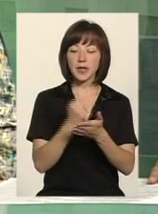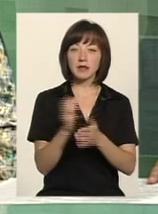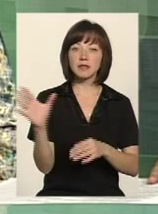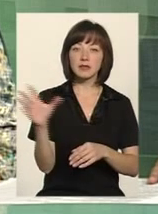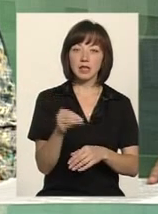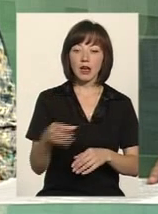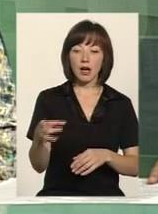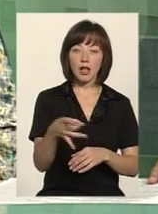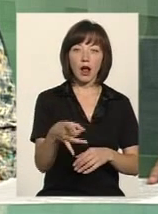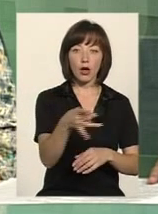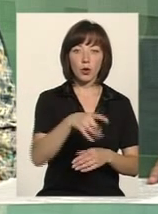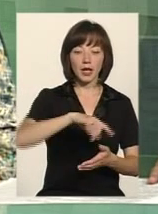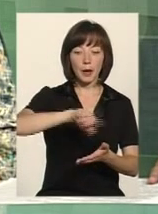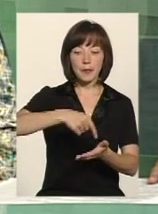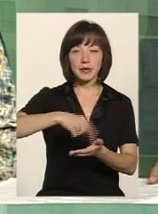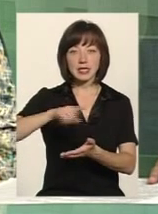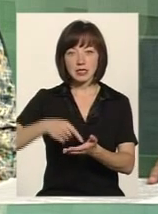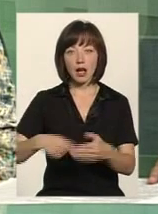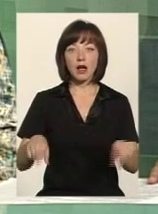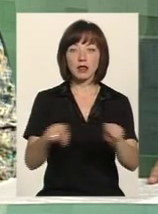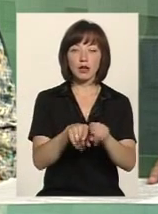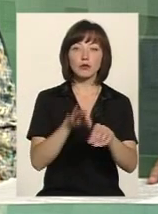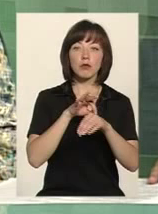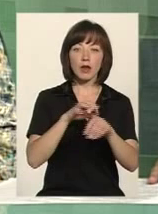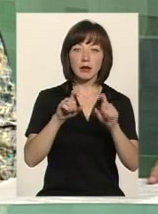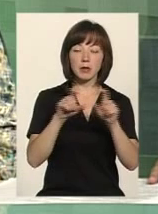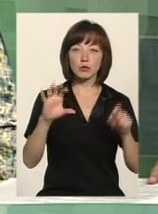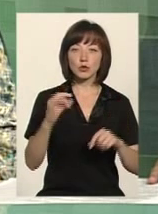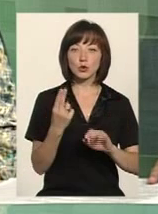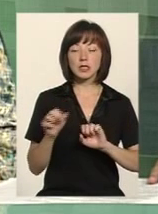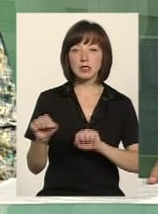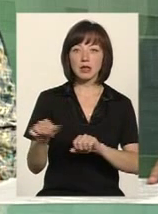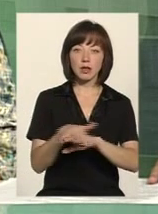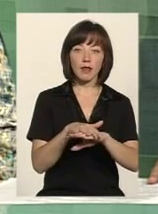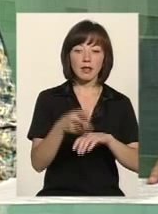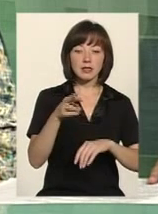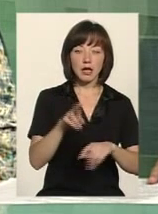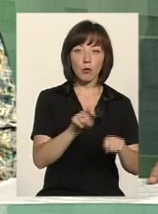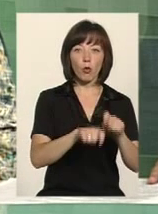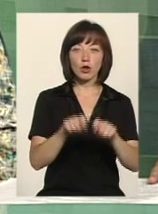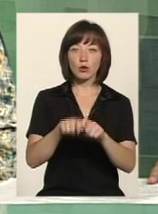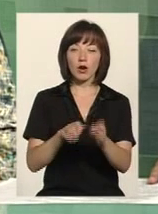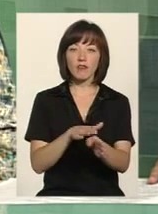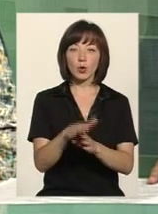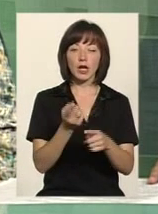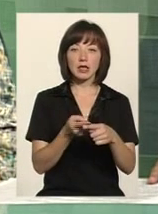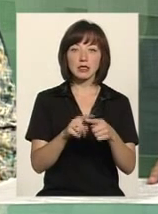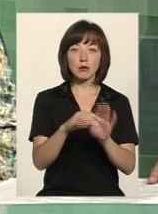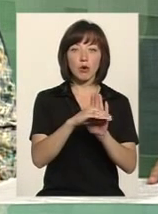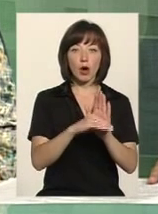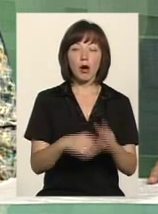районах та містах області. також ми проводимо департамент соціального захисту населення, моніторинг виконання цих програм.